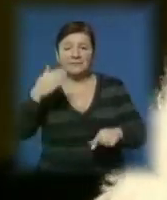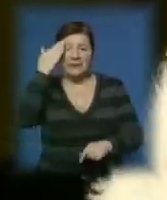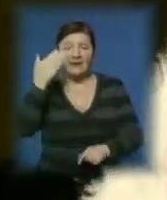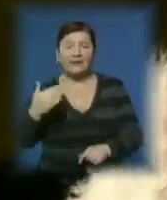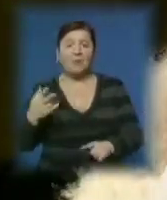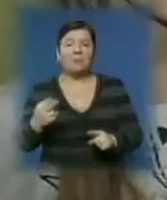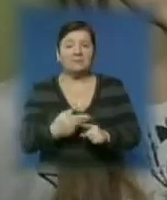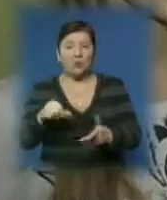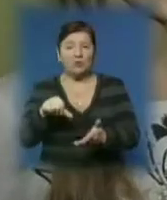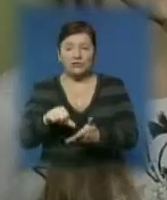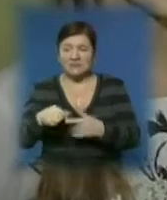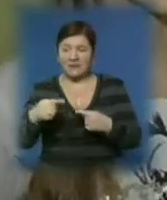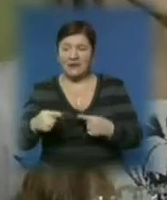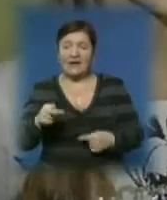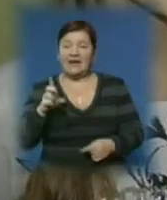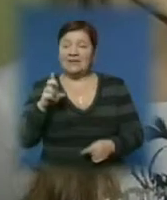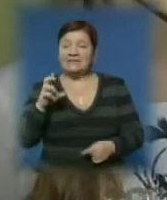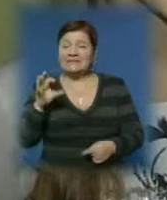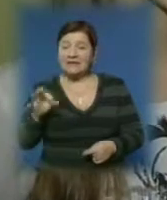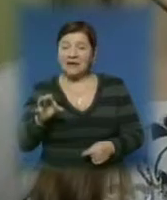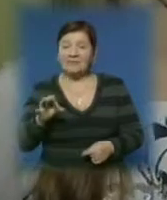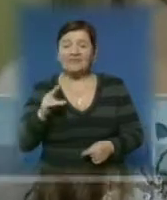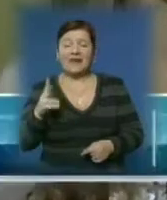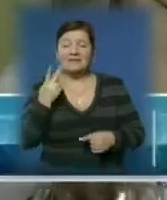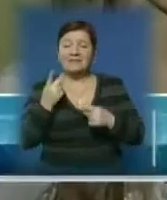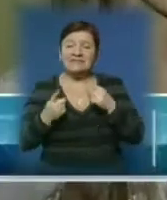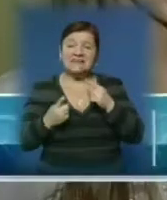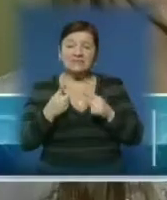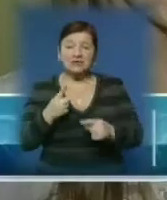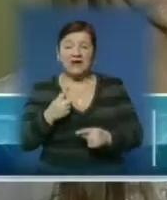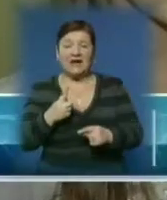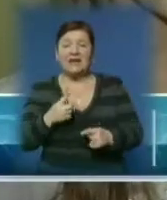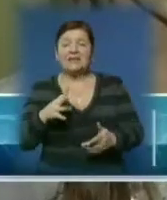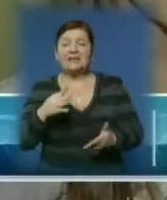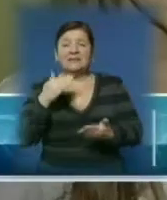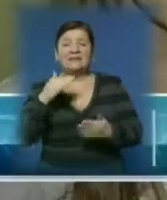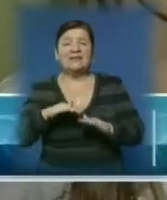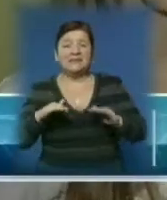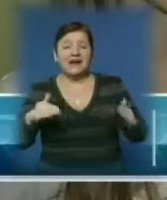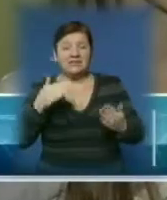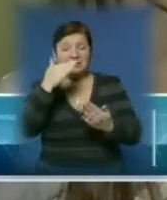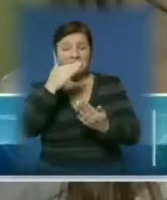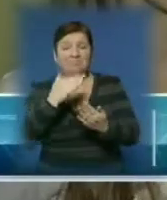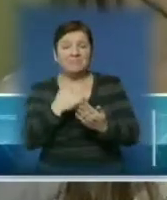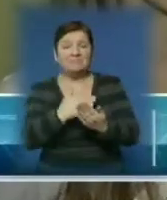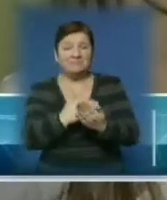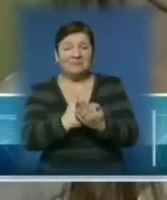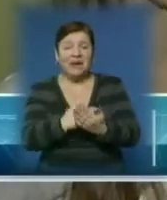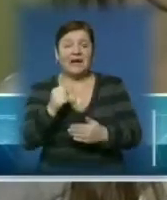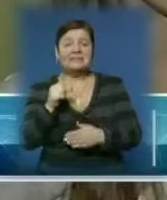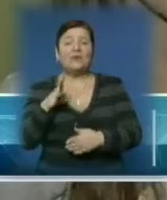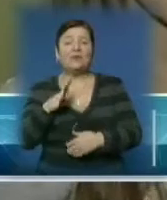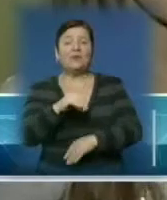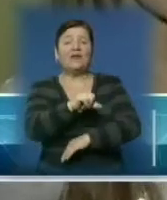їхньої участі. Для мене це було нове, тому що я, як завжди, записую дитячі програми в студії, а це було на вулиці,